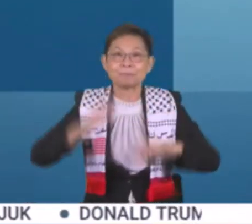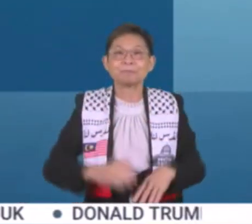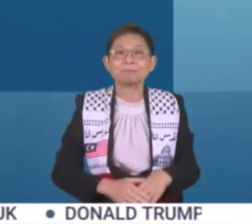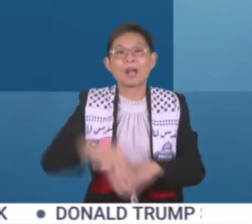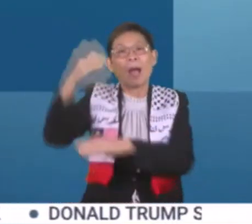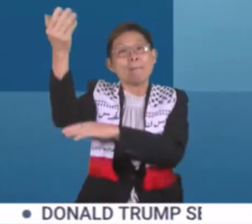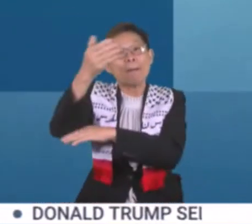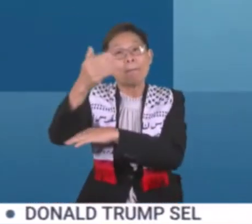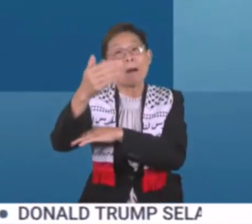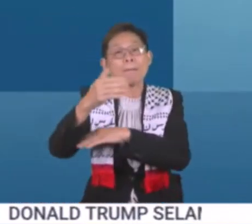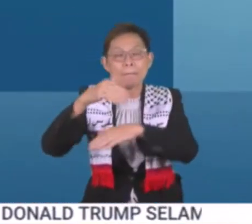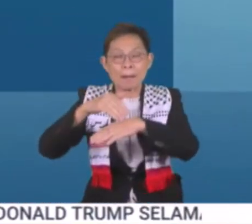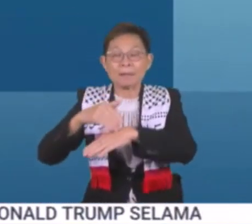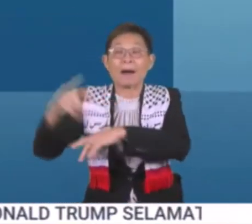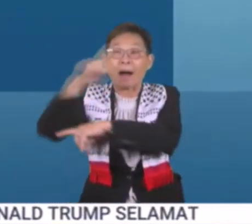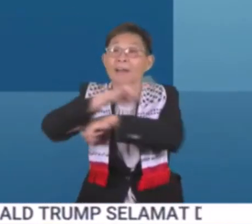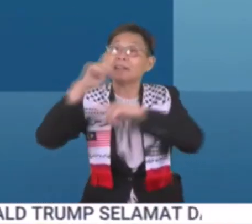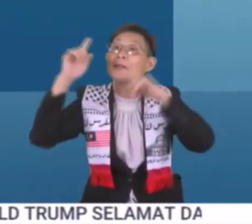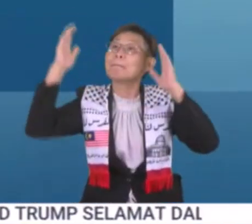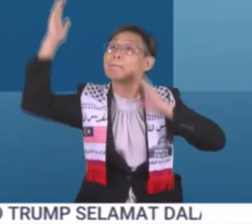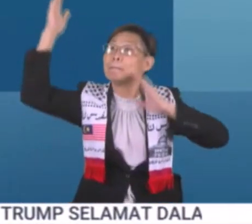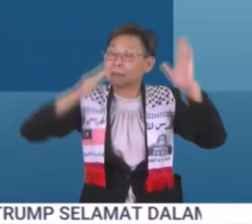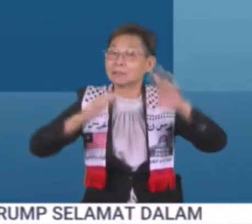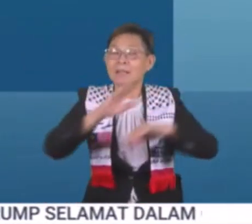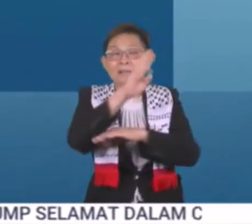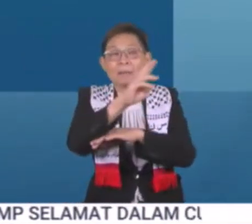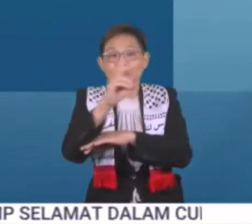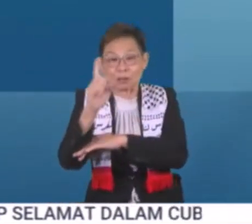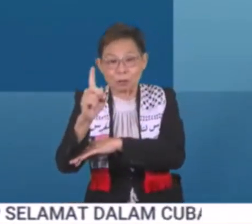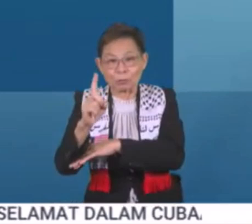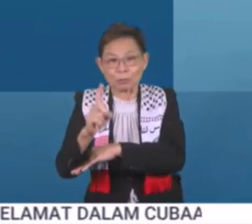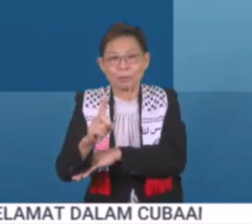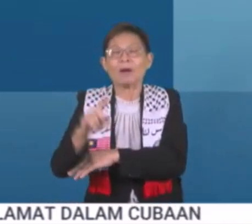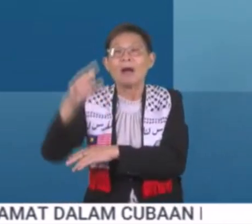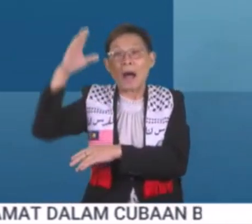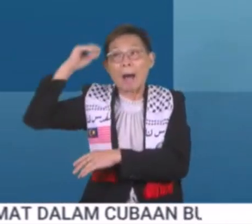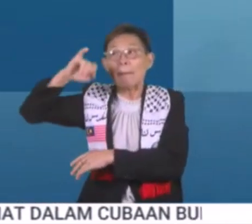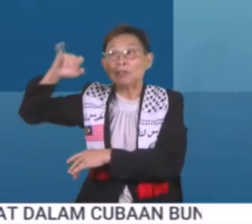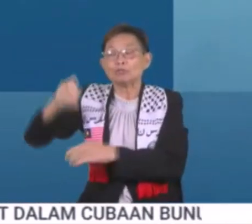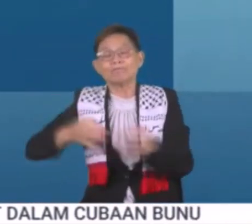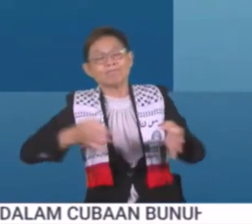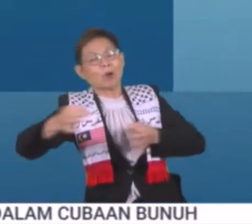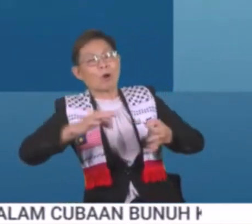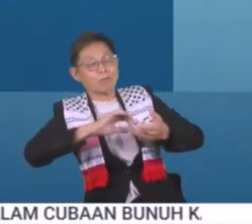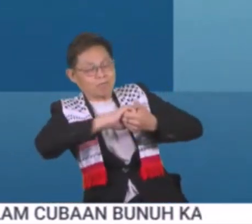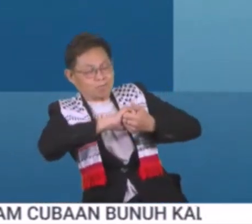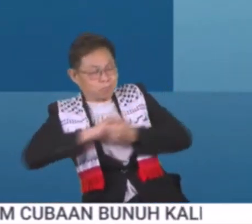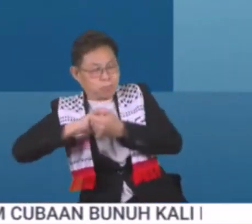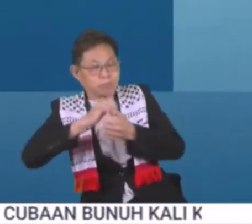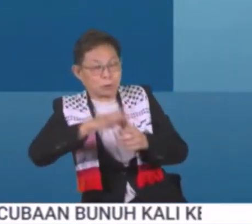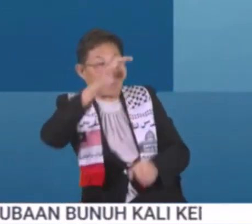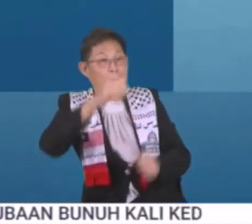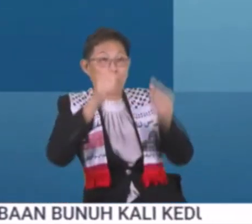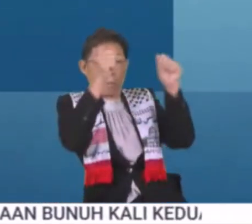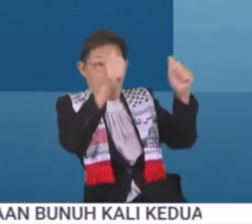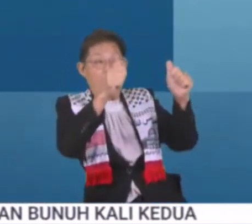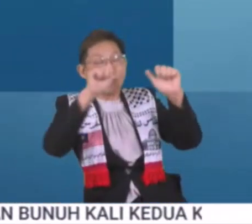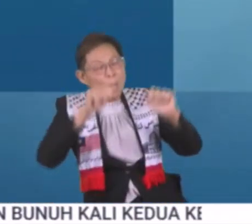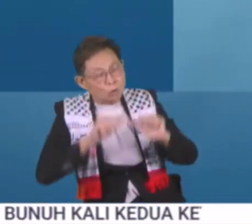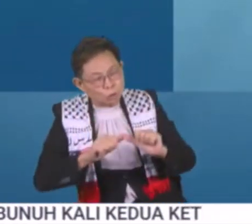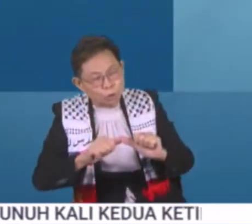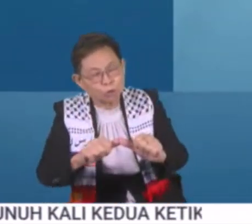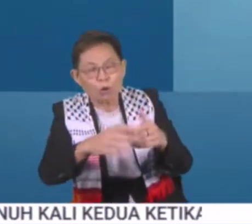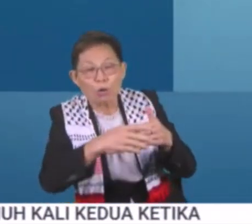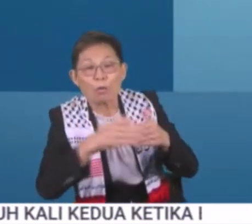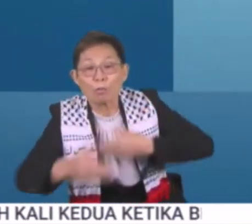Dalam perutusan bersempena sambutan Hari Malaysia ke-61, beliau menjelaskan ikatan serta semangat tinggi itu dapat terus